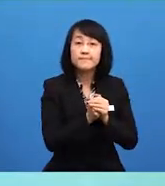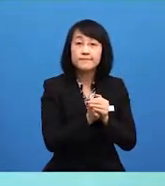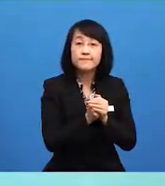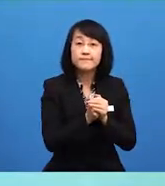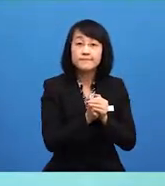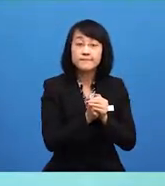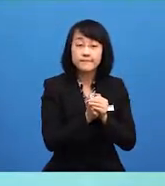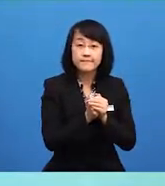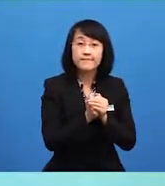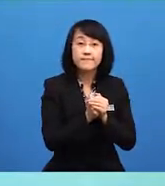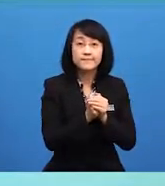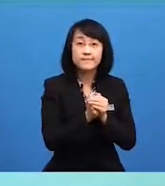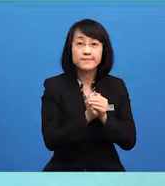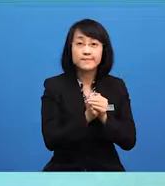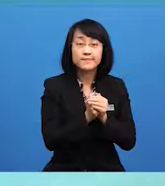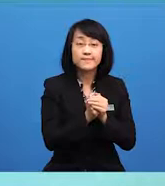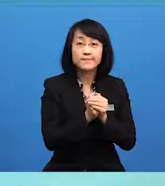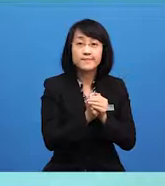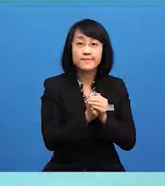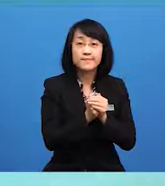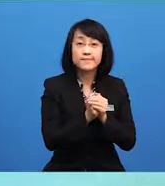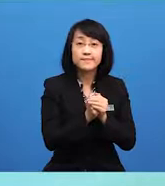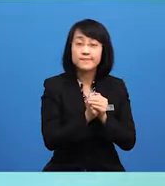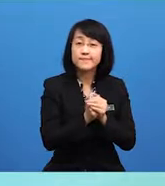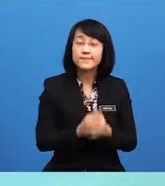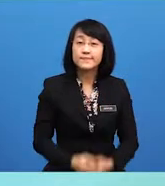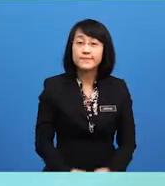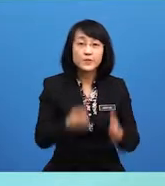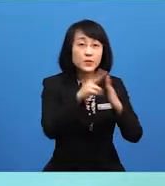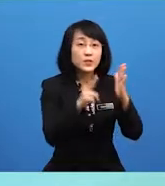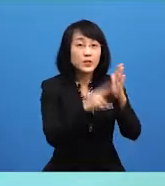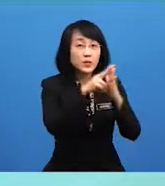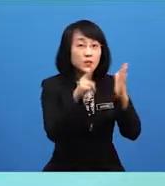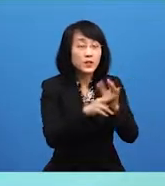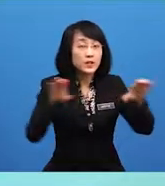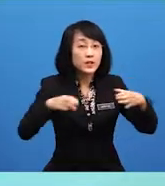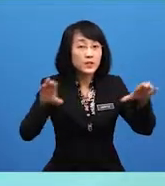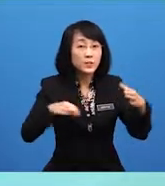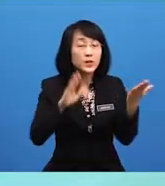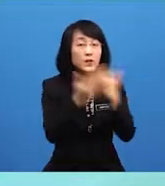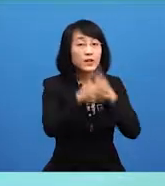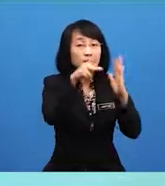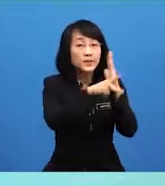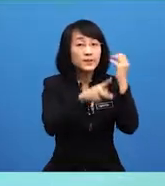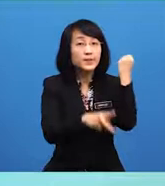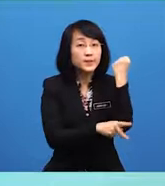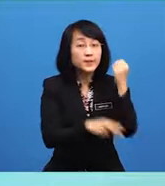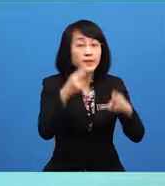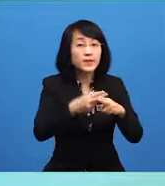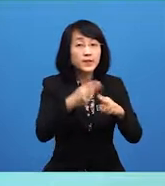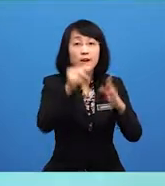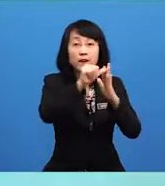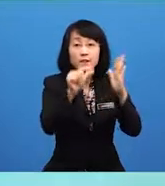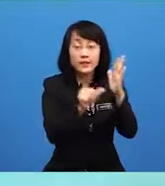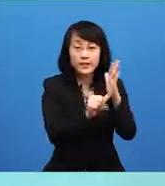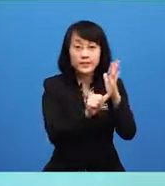pada peringkat Dewan Rakyat. Undang-undang yang dibuat oleh Parlimen dinamai Akta